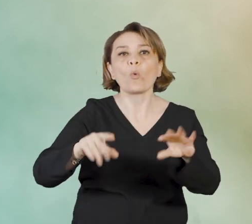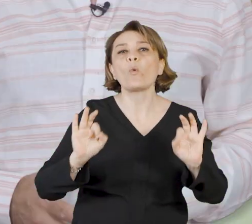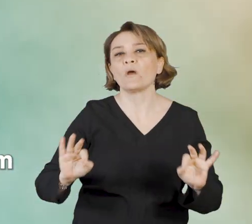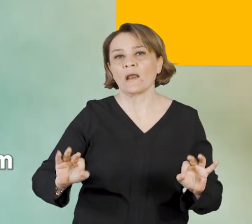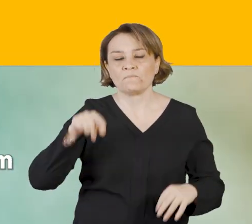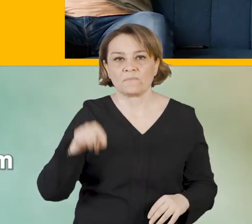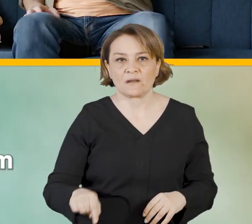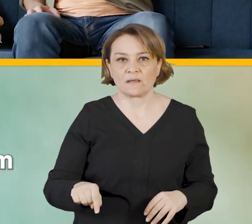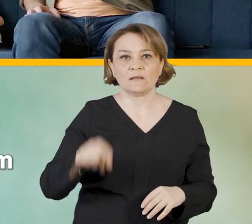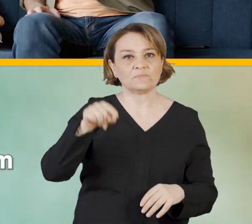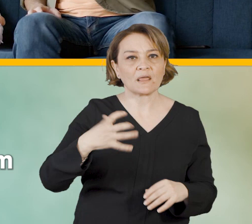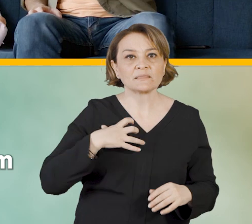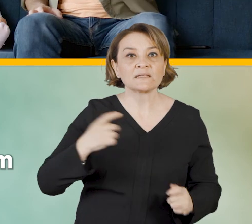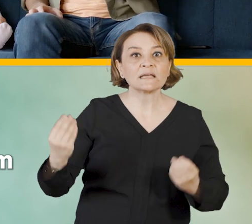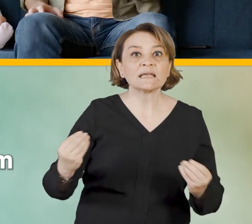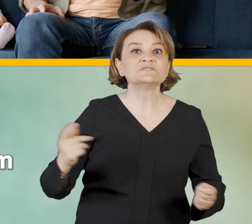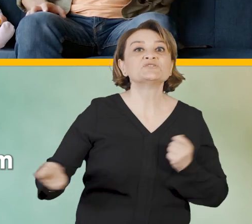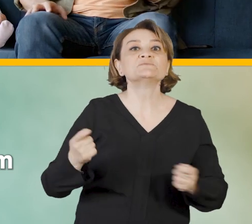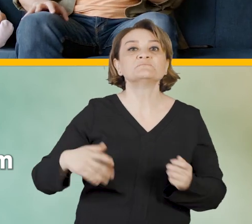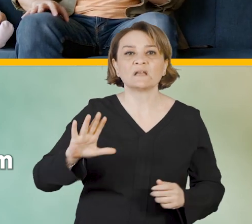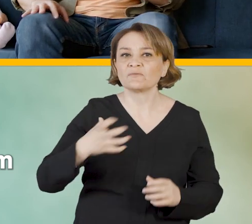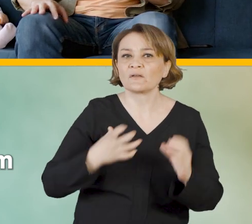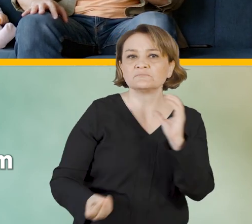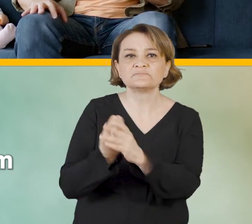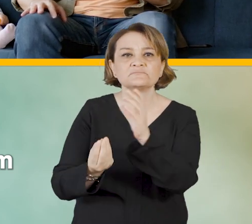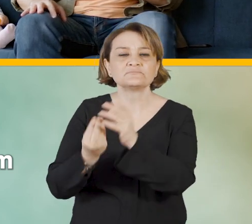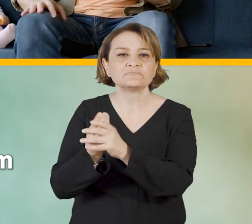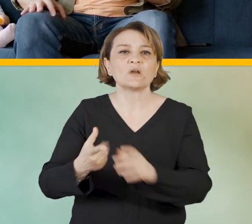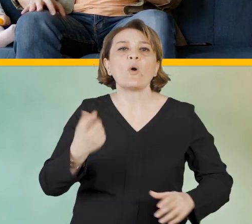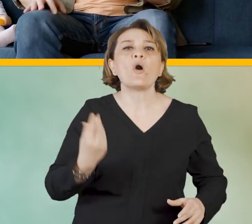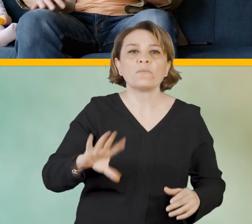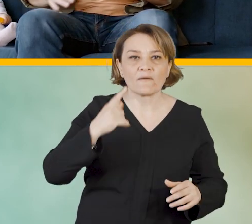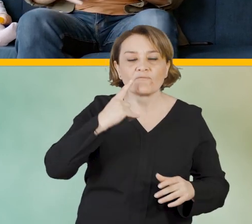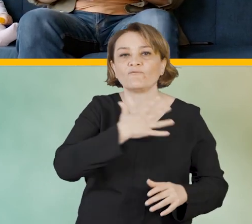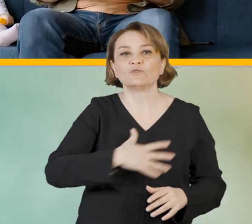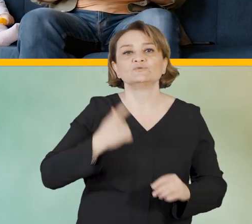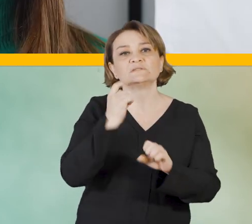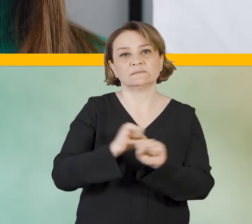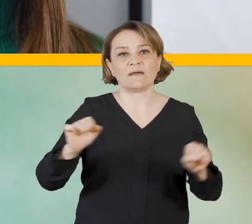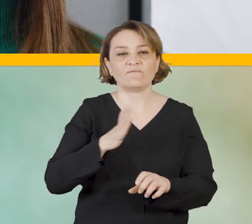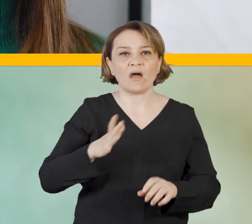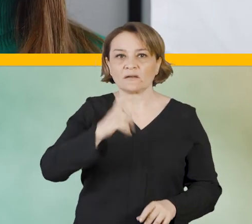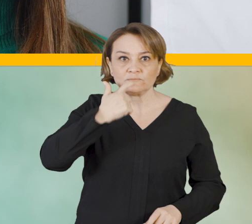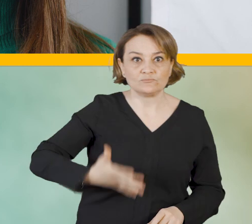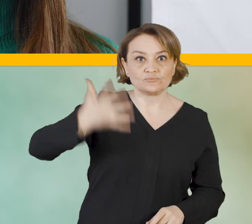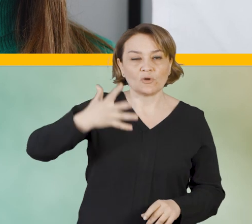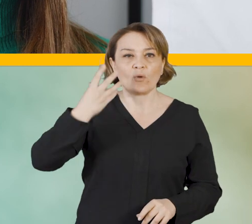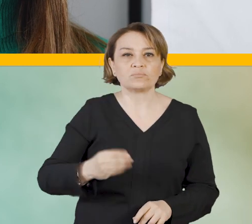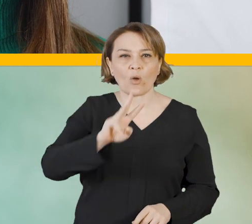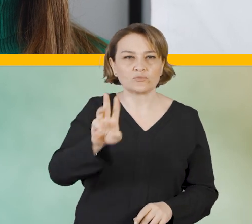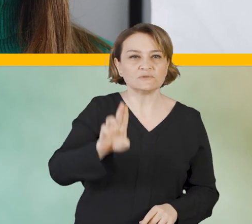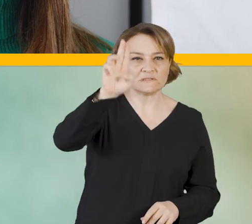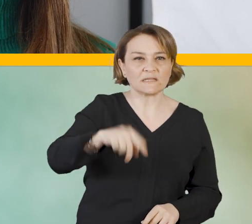yüzden önemlidir. Enzimlerimiz düzgün çalışmazsa bir takım reaksiyonlar gerçekleşemez, vücudumuz zarar görür. Yetişkinlerin normal vücut